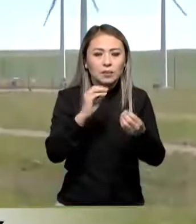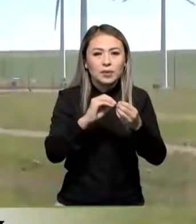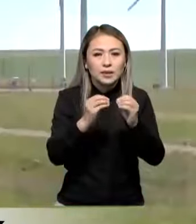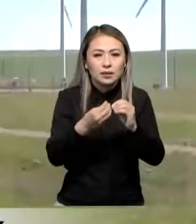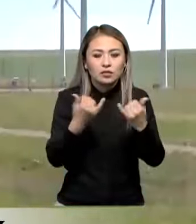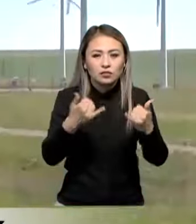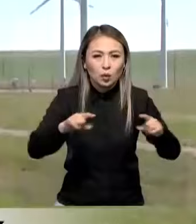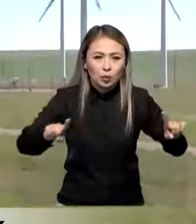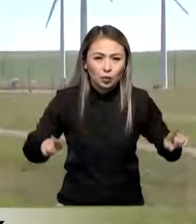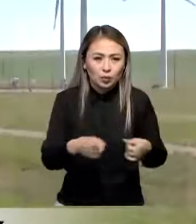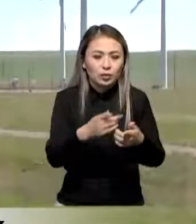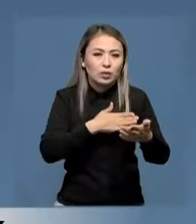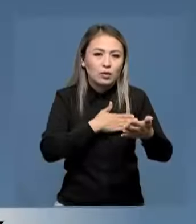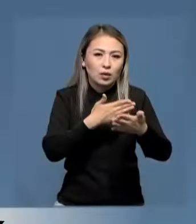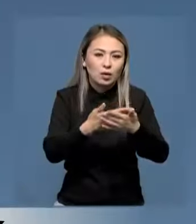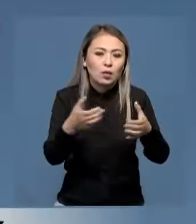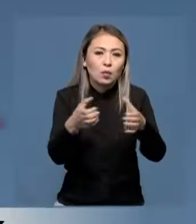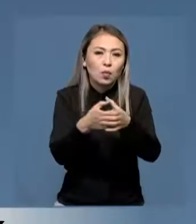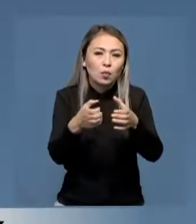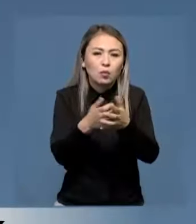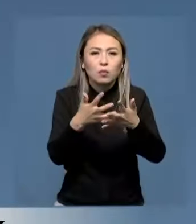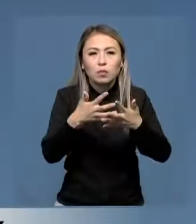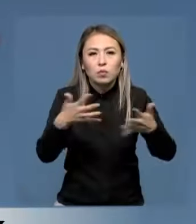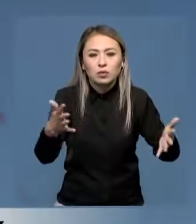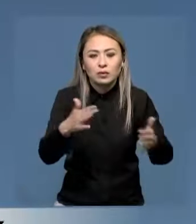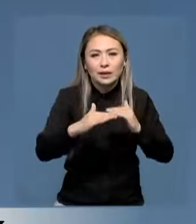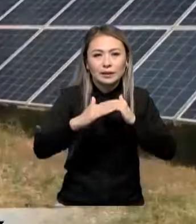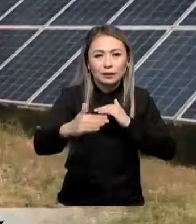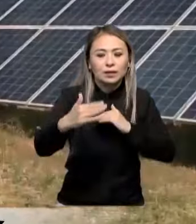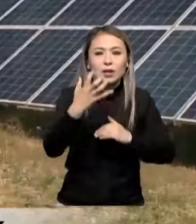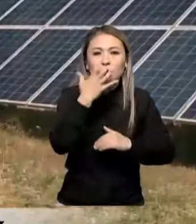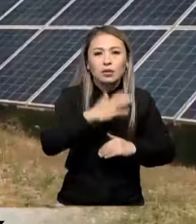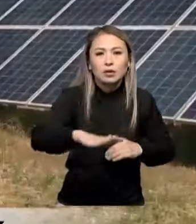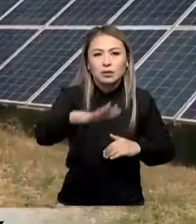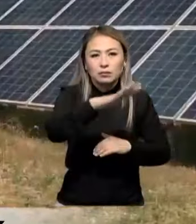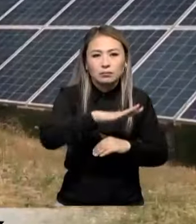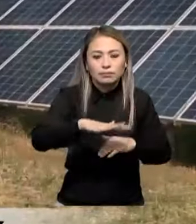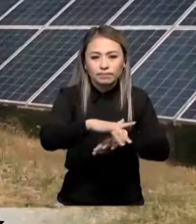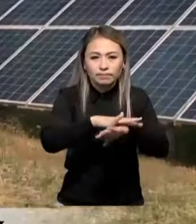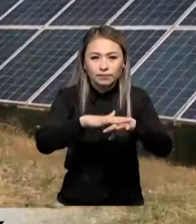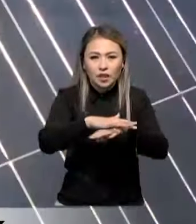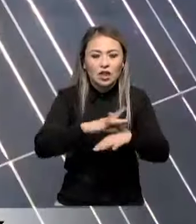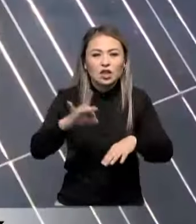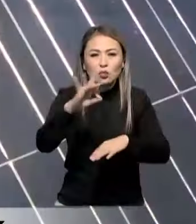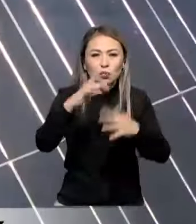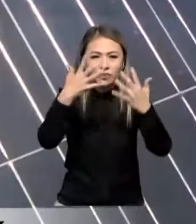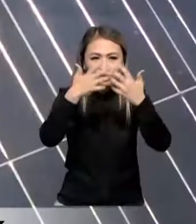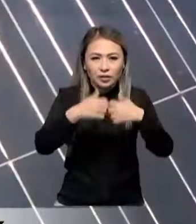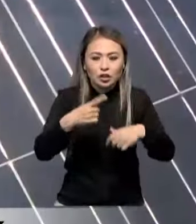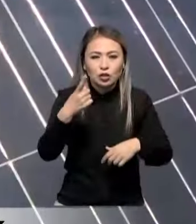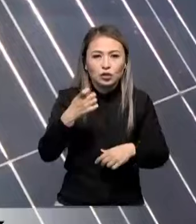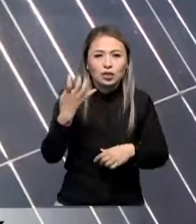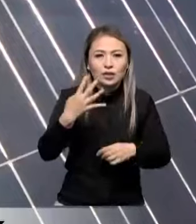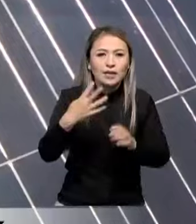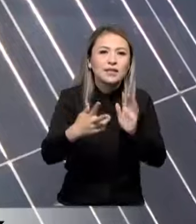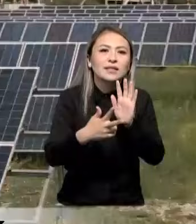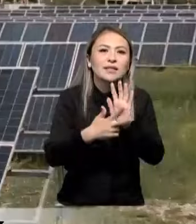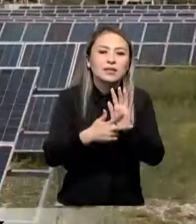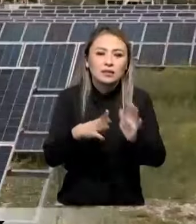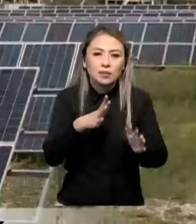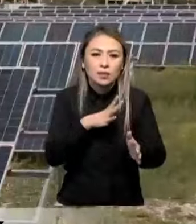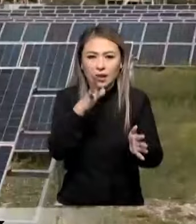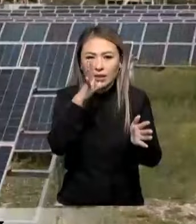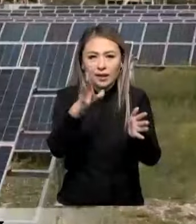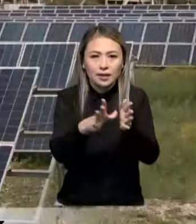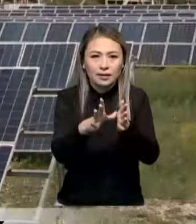Жаңақтыған қуат көзіні өндіретін компаниялардың көбі еліміздің 13-ті қаймақтарында шоғырланған. Шалпы республика бойынша бүгінде 148 баламалы энергия